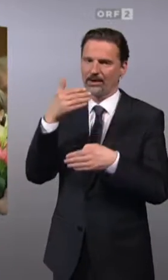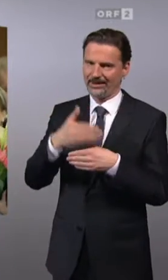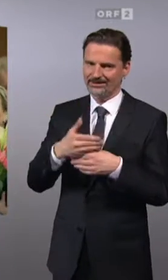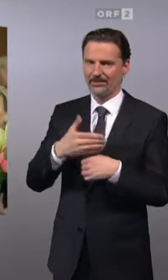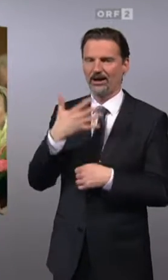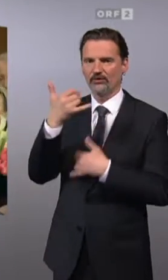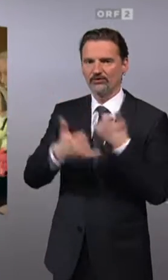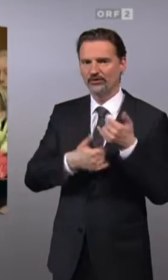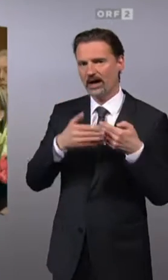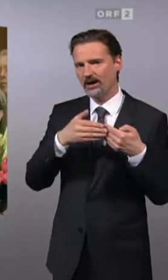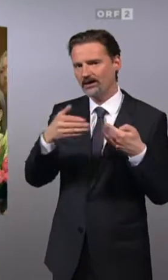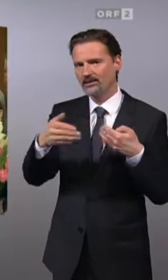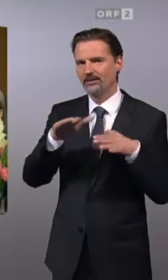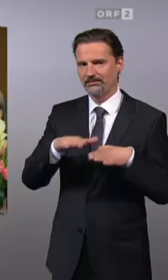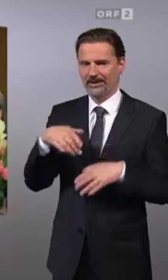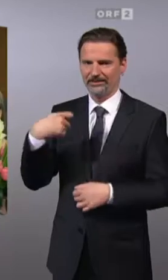Präsident sein kann.